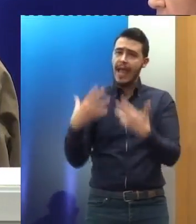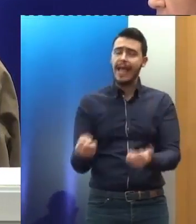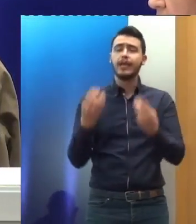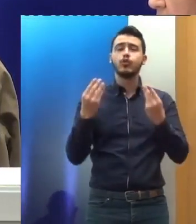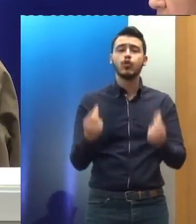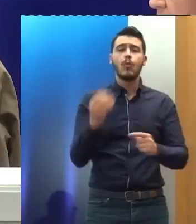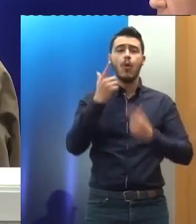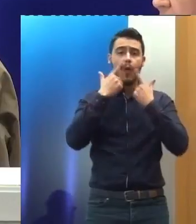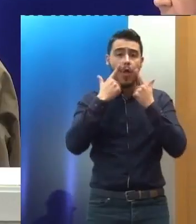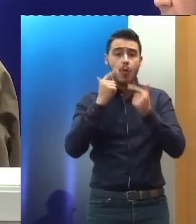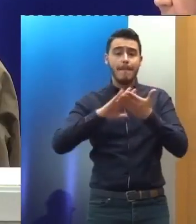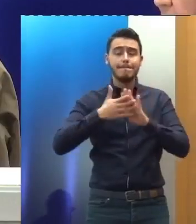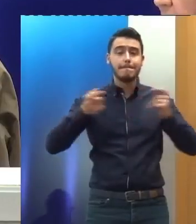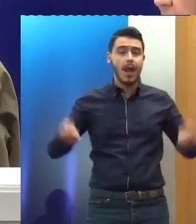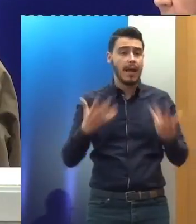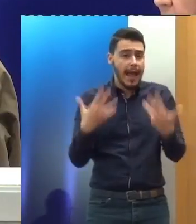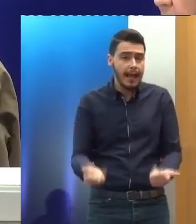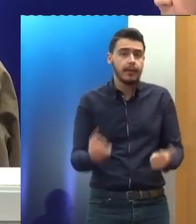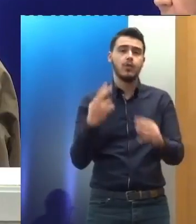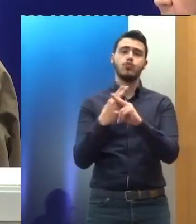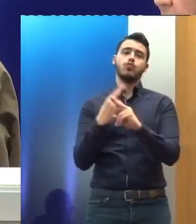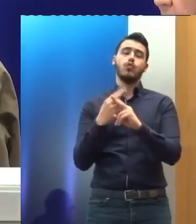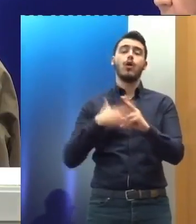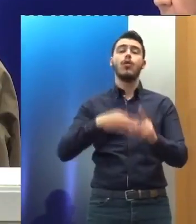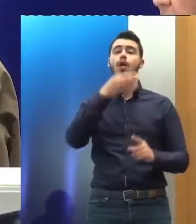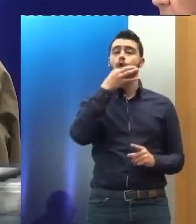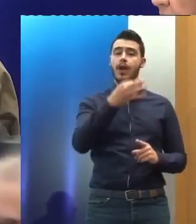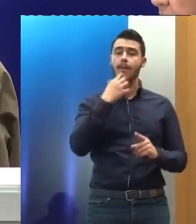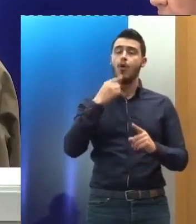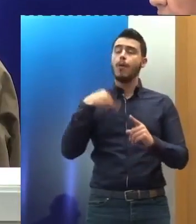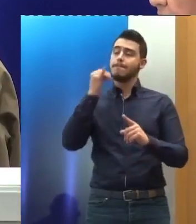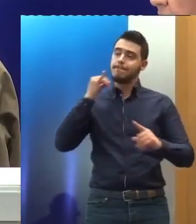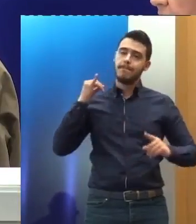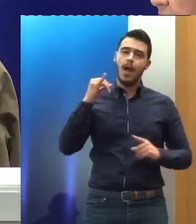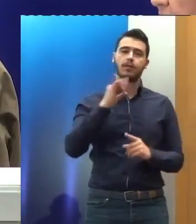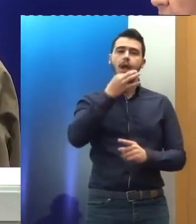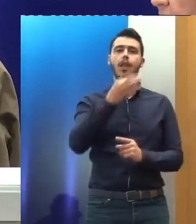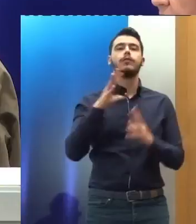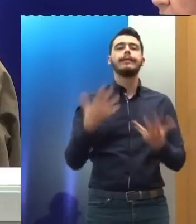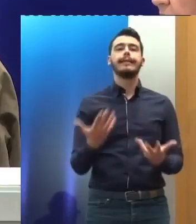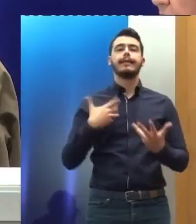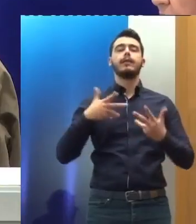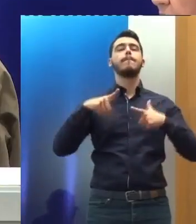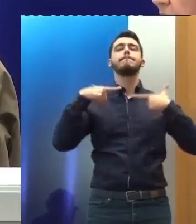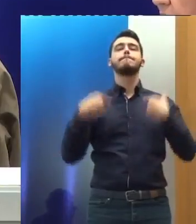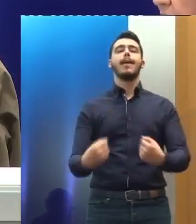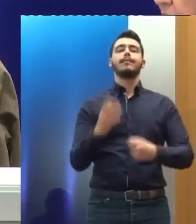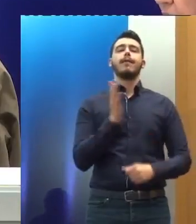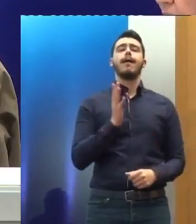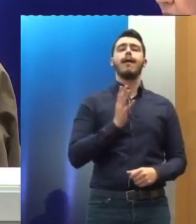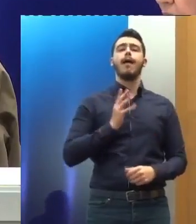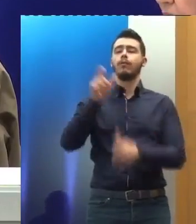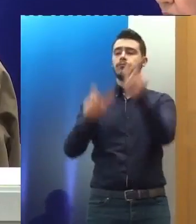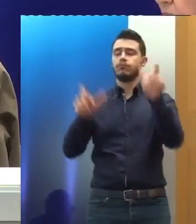και είναι μια διαχρονική παρατηρήση που προσωπικά κάνω. Τα μέλη, οι Έλληνες, που μετέχουν στα διεθνή